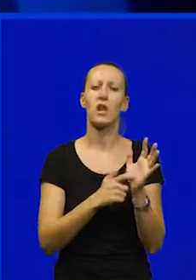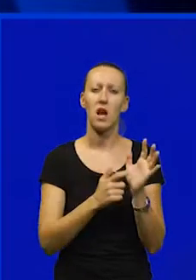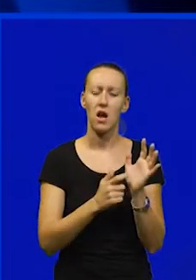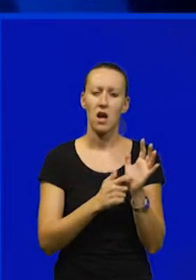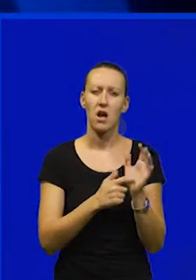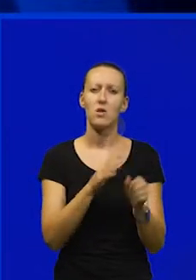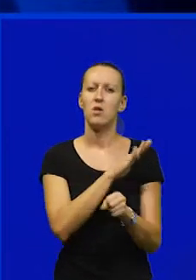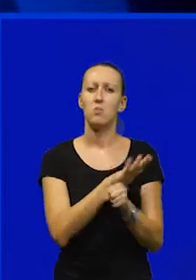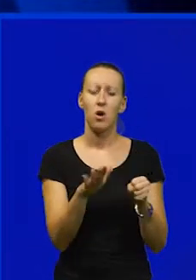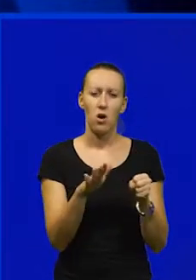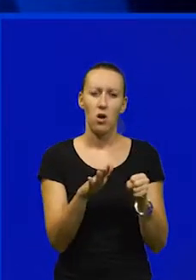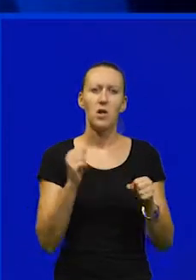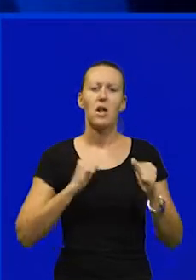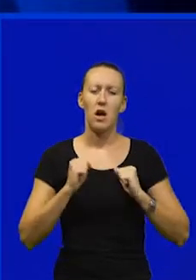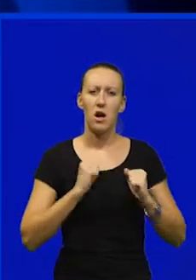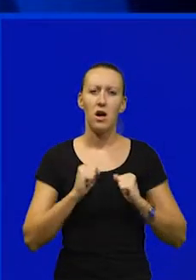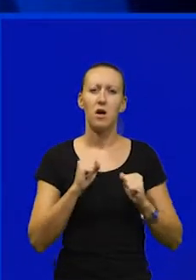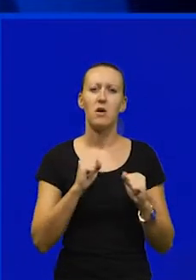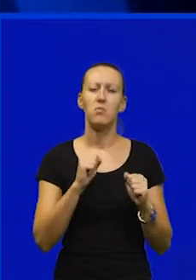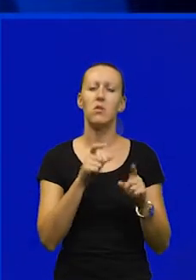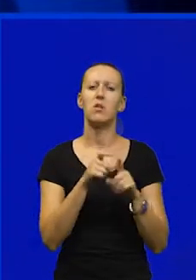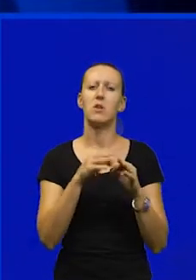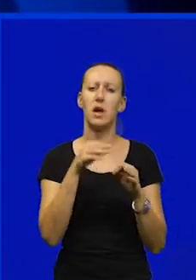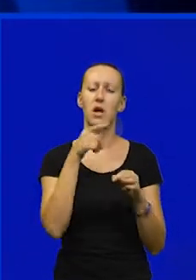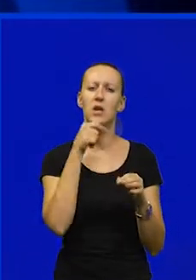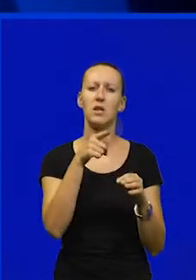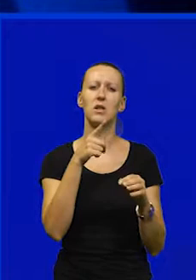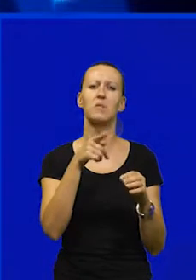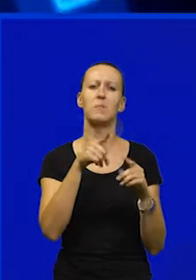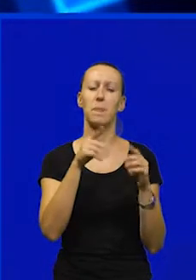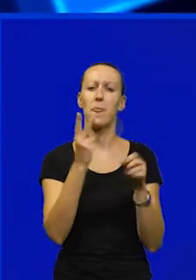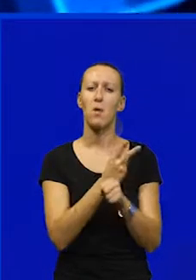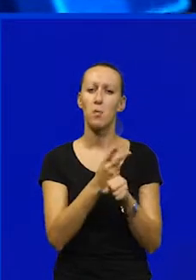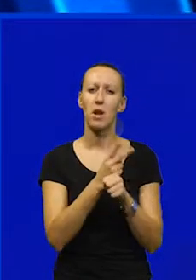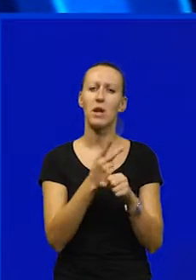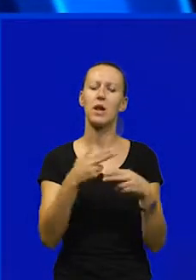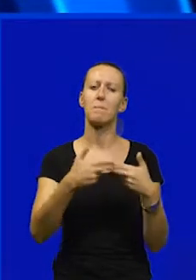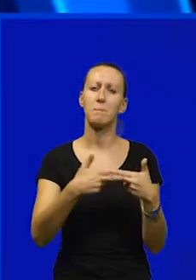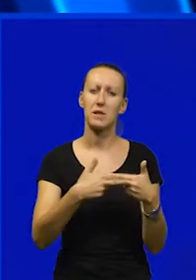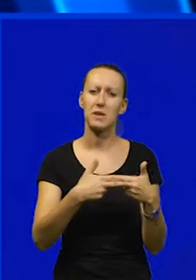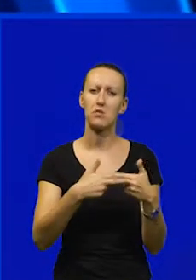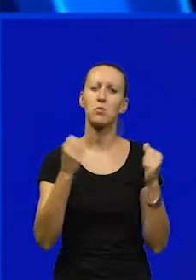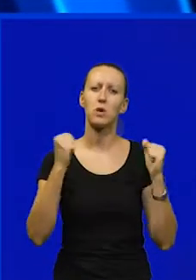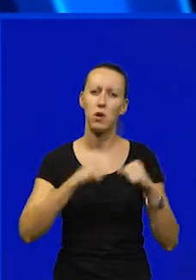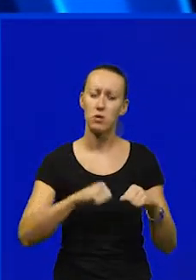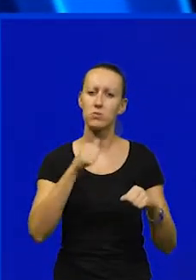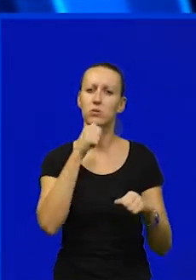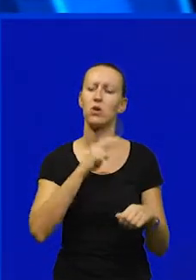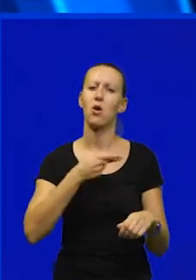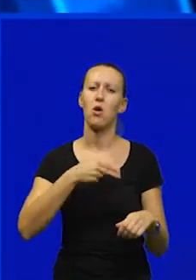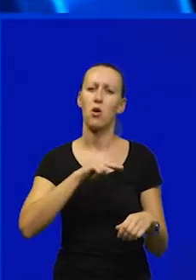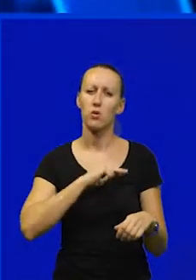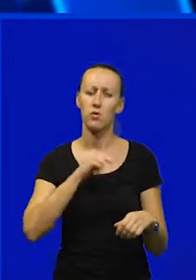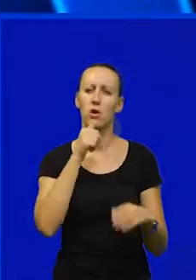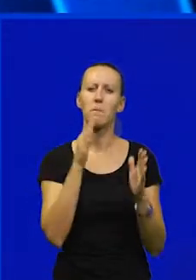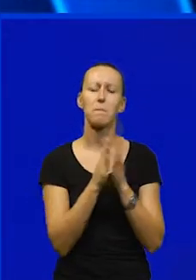maksimalan napor da se i temi Uljanika pristupi ozbiljno i odgovorno